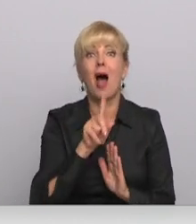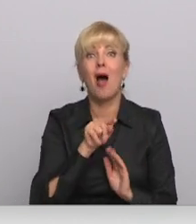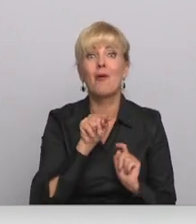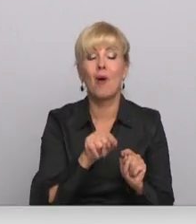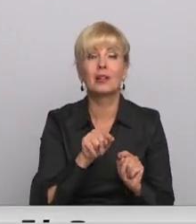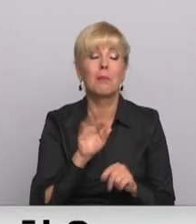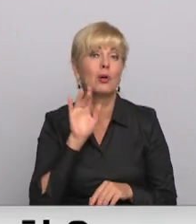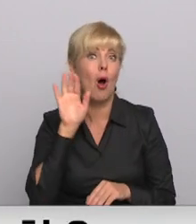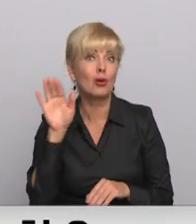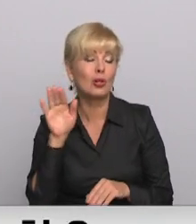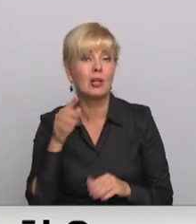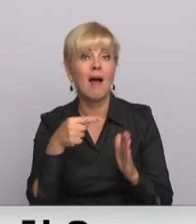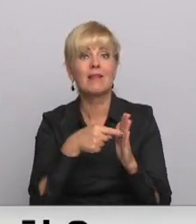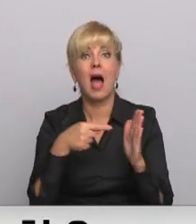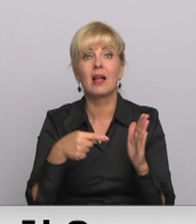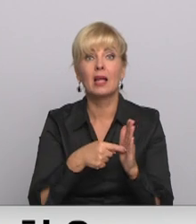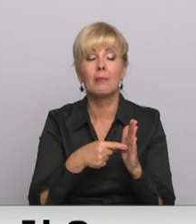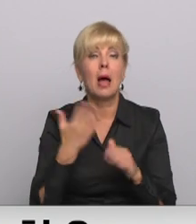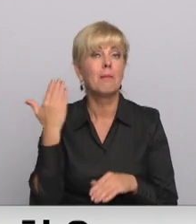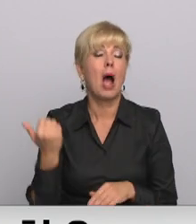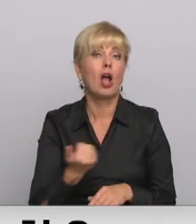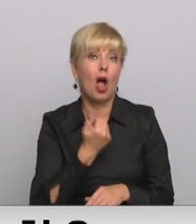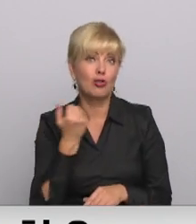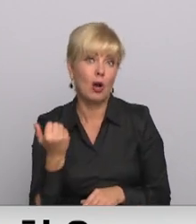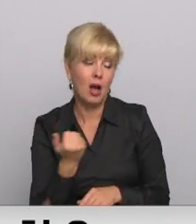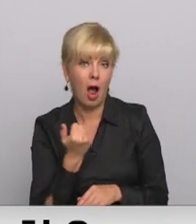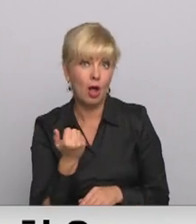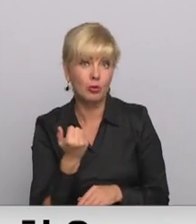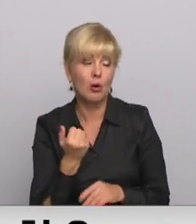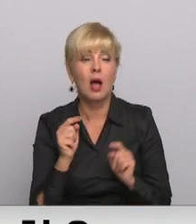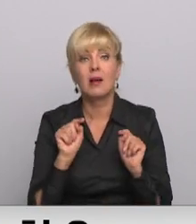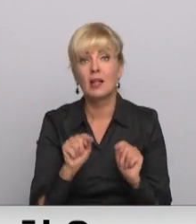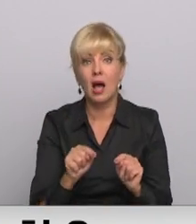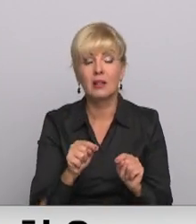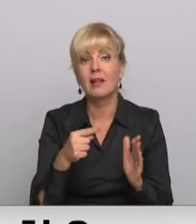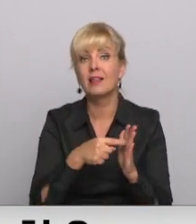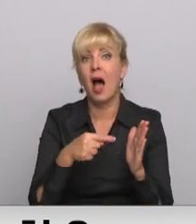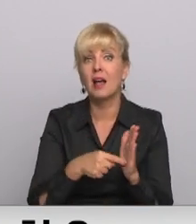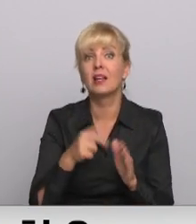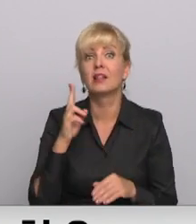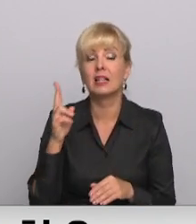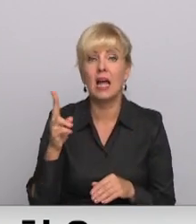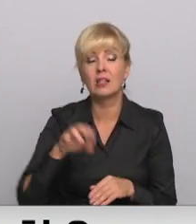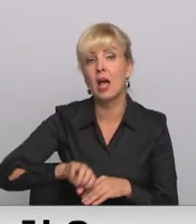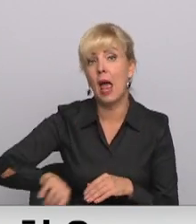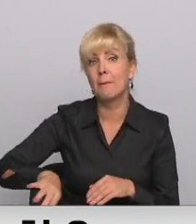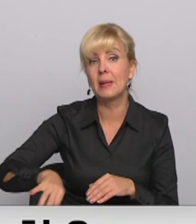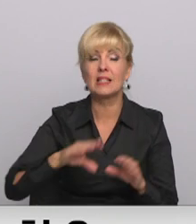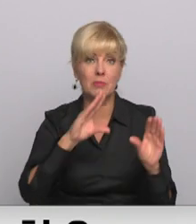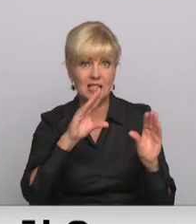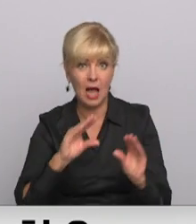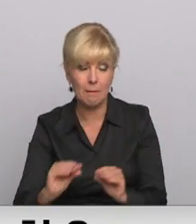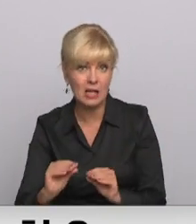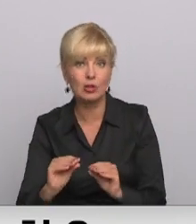prognozētajiem datiem par pagājušo gadu, tad tie dati liecina, ka tas emisiju kopējais samazinājums